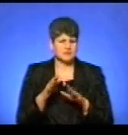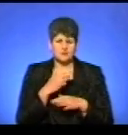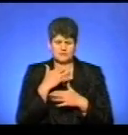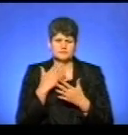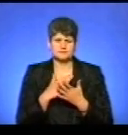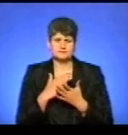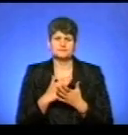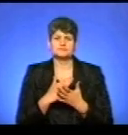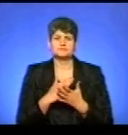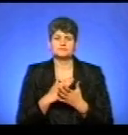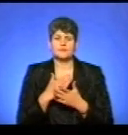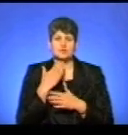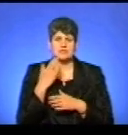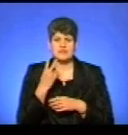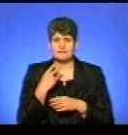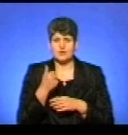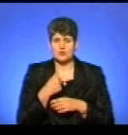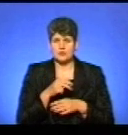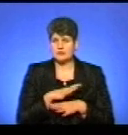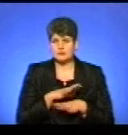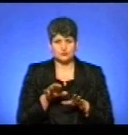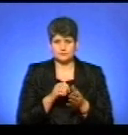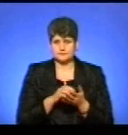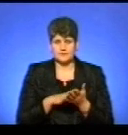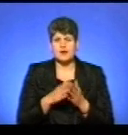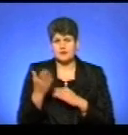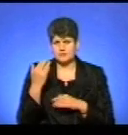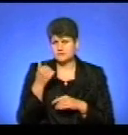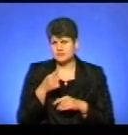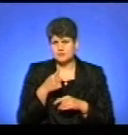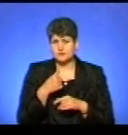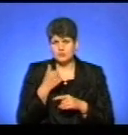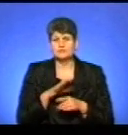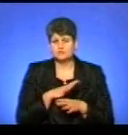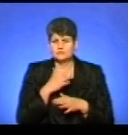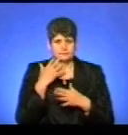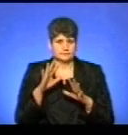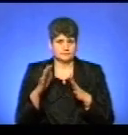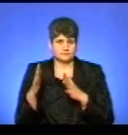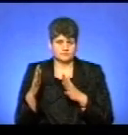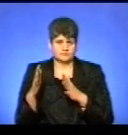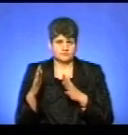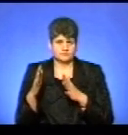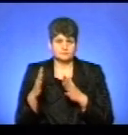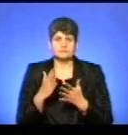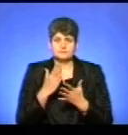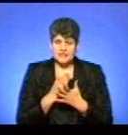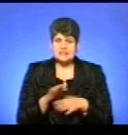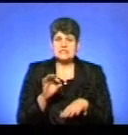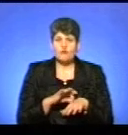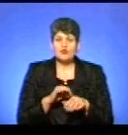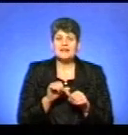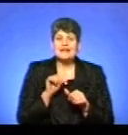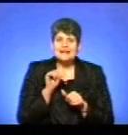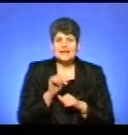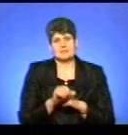Правда, останні два роки їх не зафіксовано, а попередні роки дуже багато таких прикладів було. От, чи є захворювання якісь, окрім